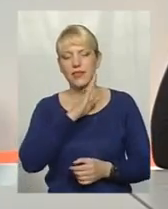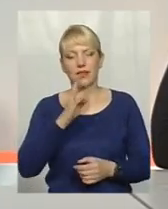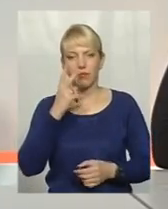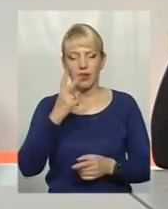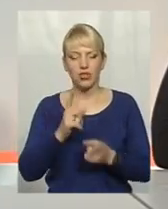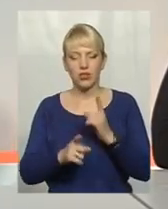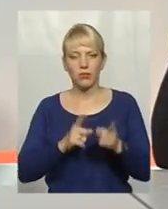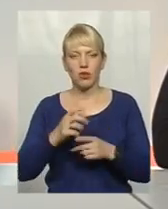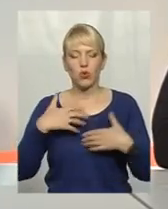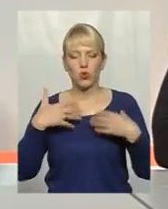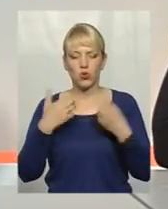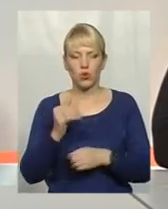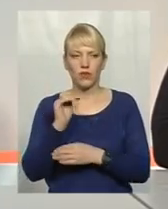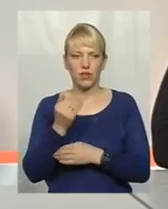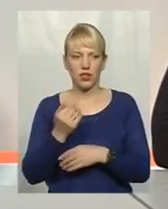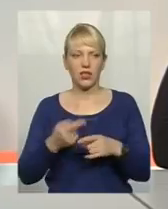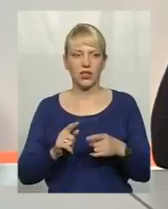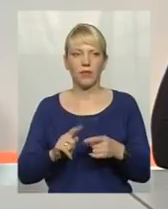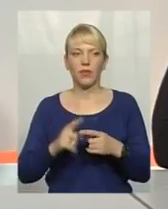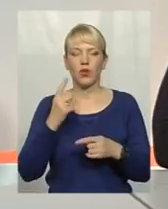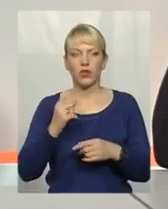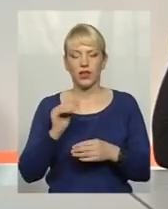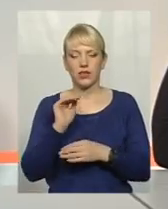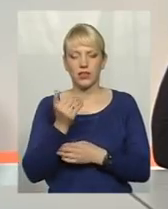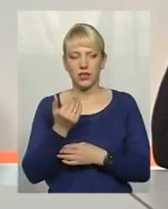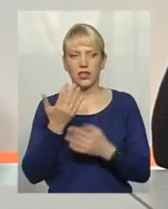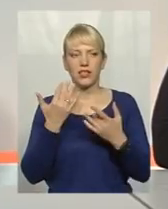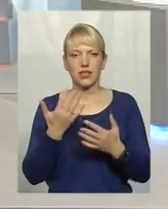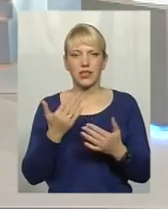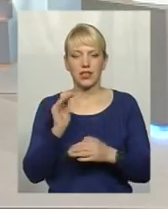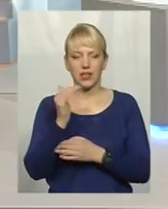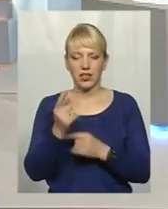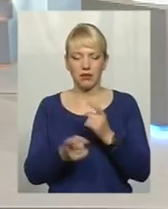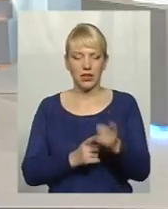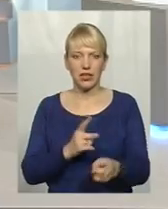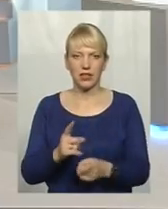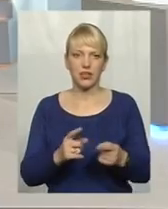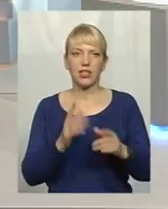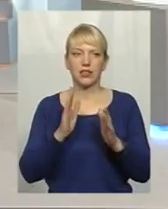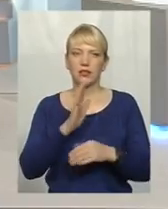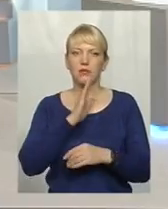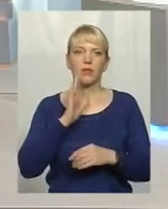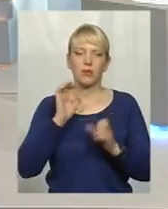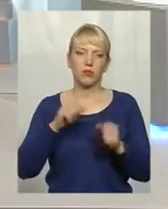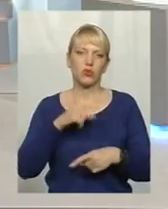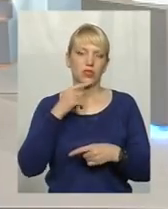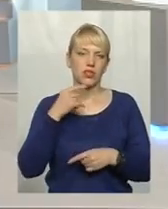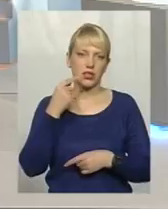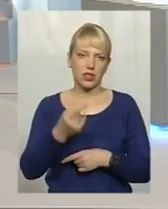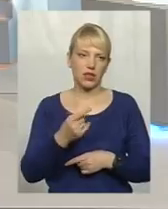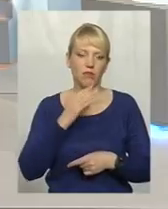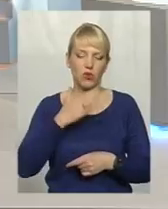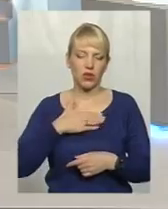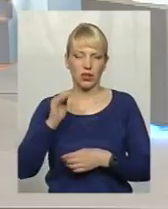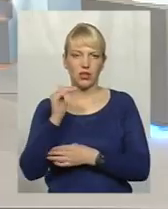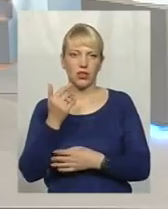в здоров'ї дитини. І наскільки дитина міняється, тільки мама може сказати, «Моя